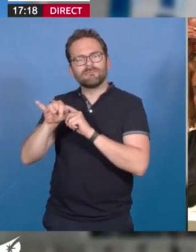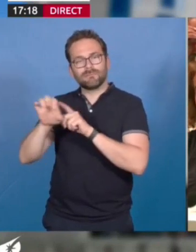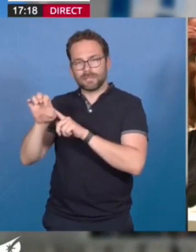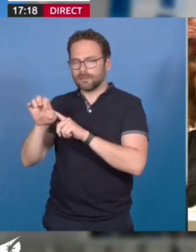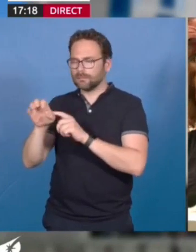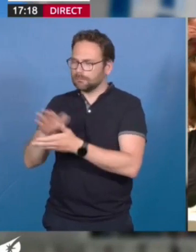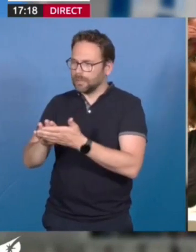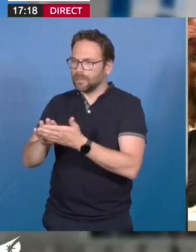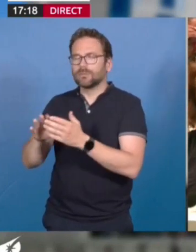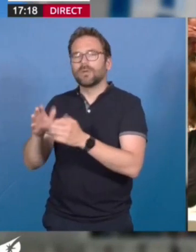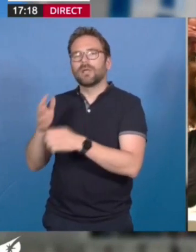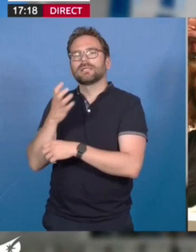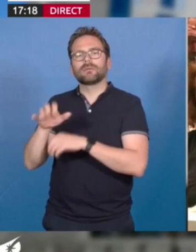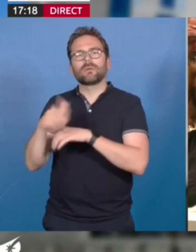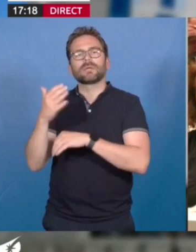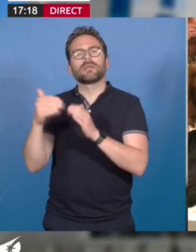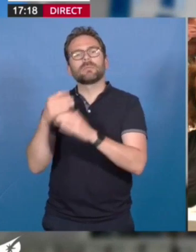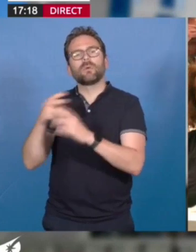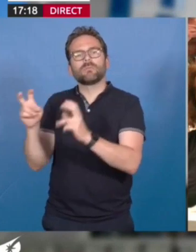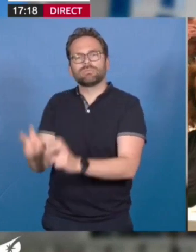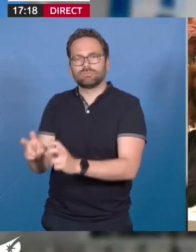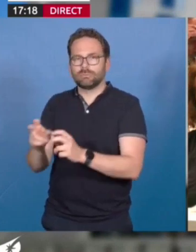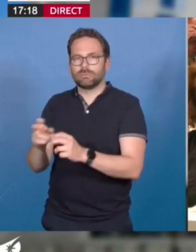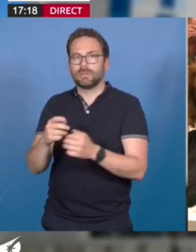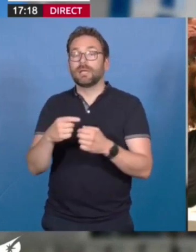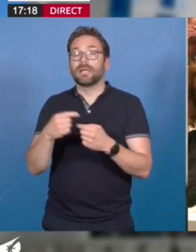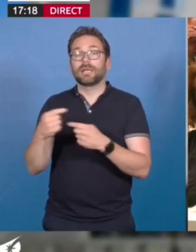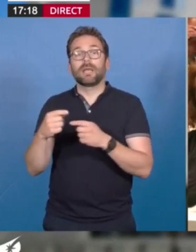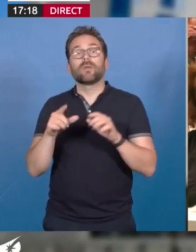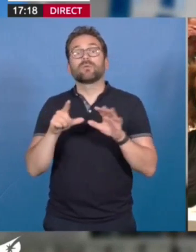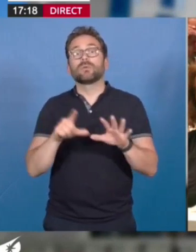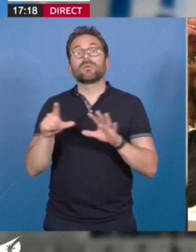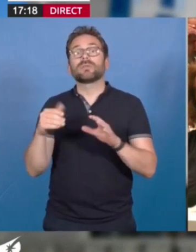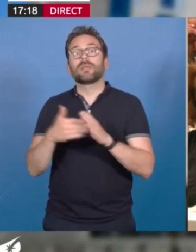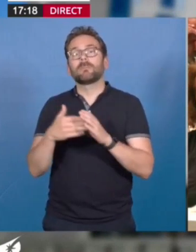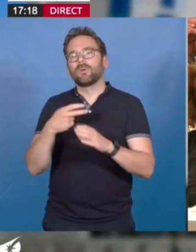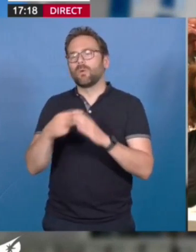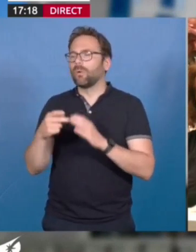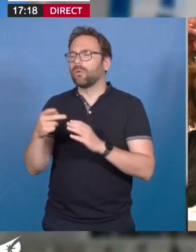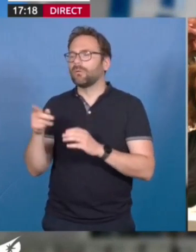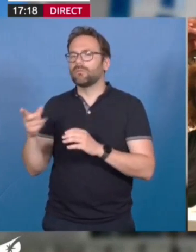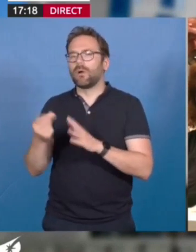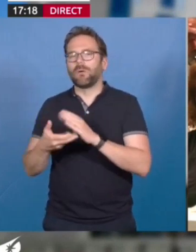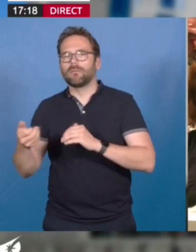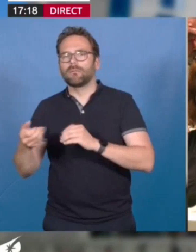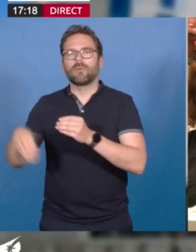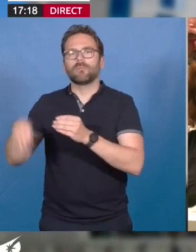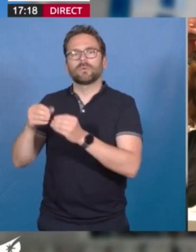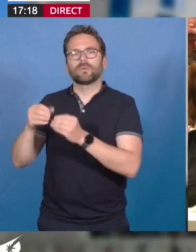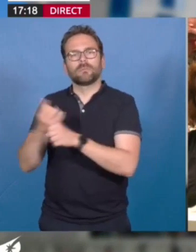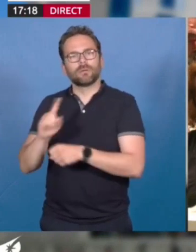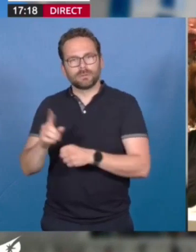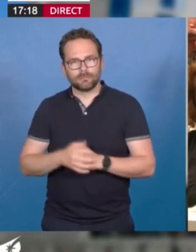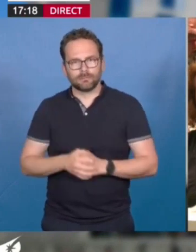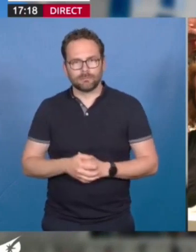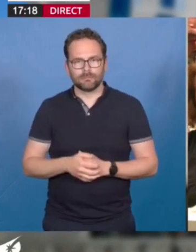515 000 euros, soit 77 000 euros que Selfie n'aura pas réussi à surfacturer. Les